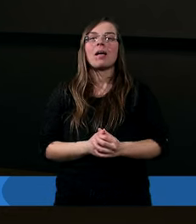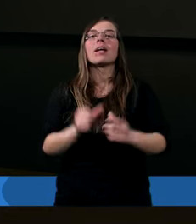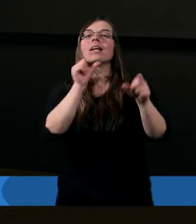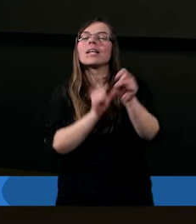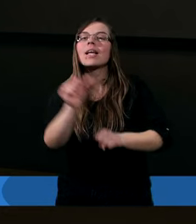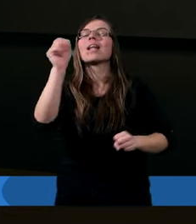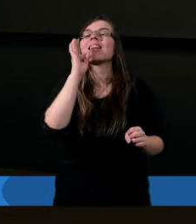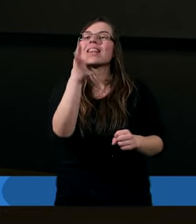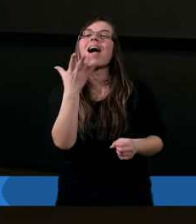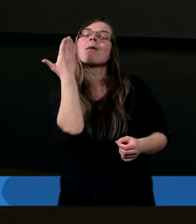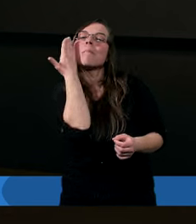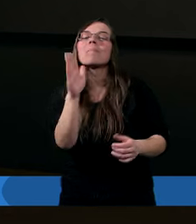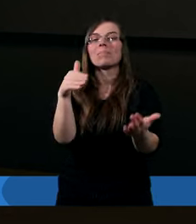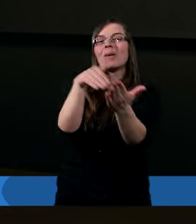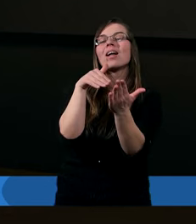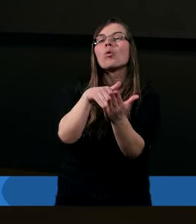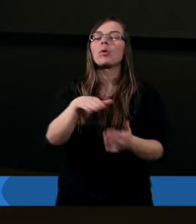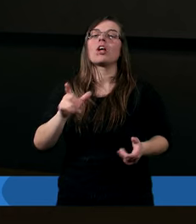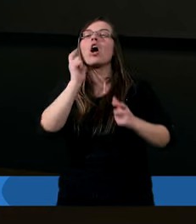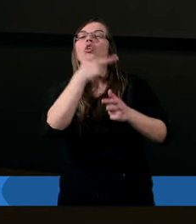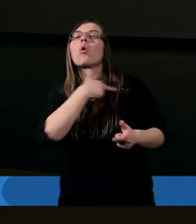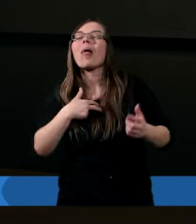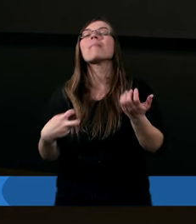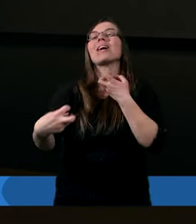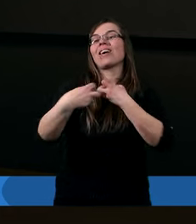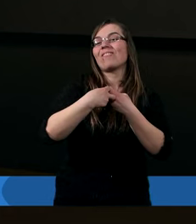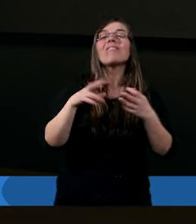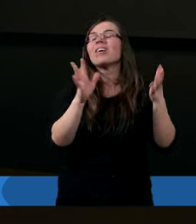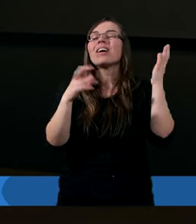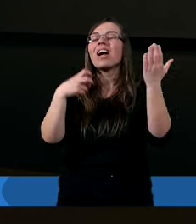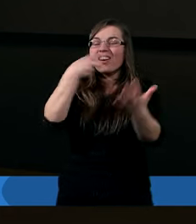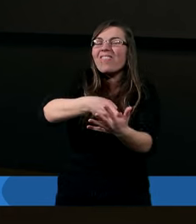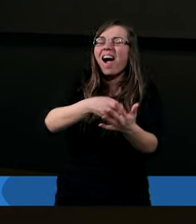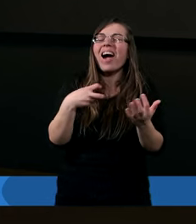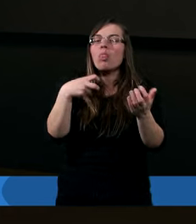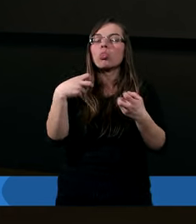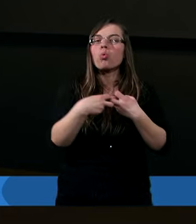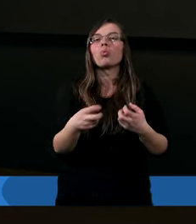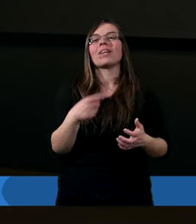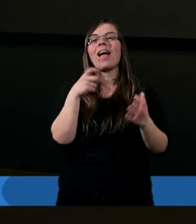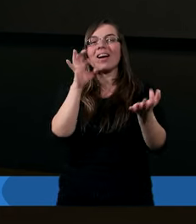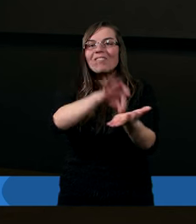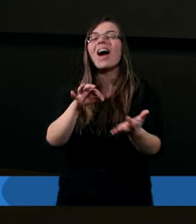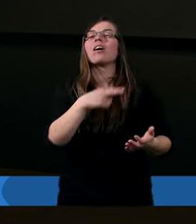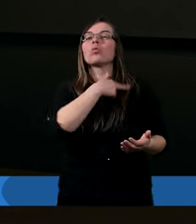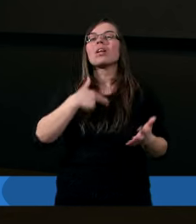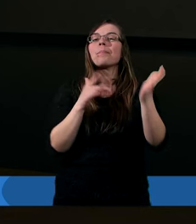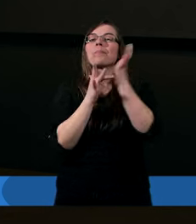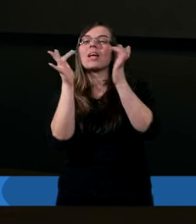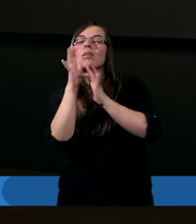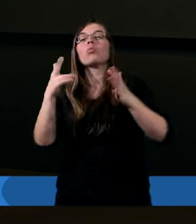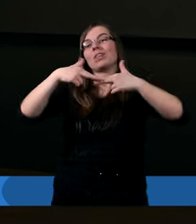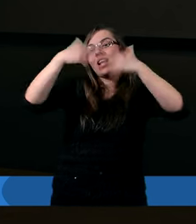jest tak bardzo potrzebne, a co nam gwarantuje Duch Święty, co nam gwarantuje Jezus Chrystus,